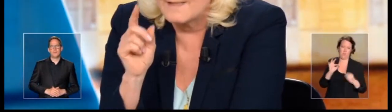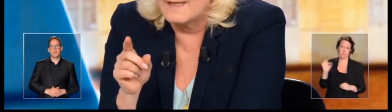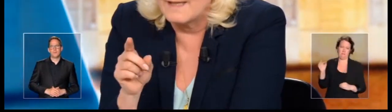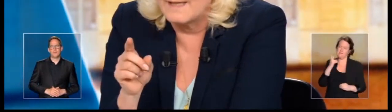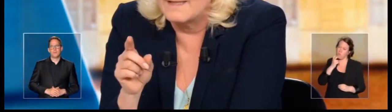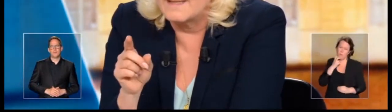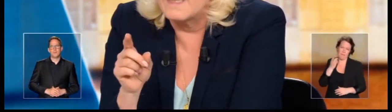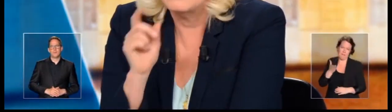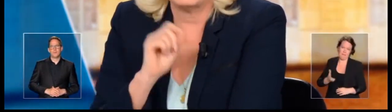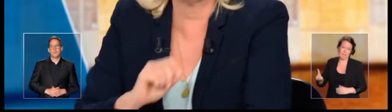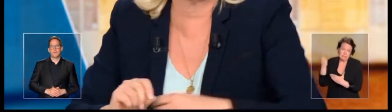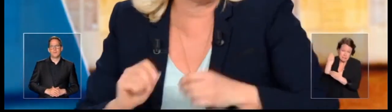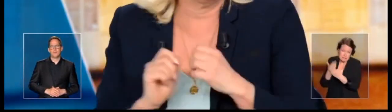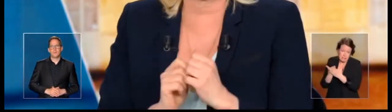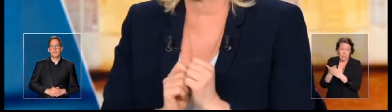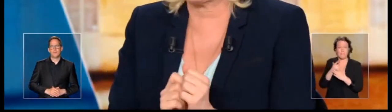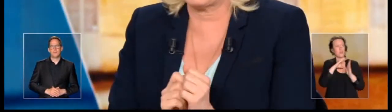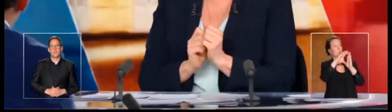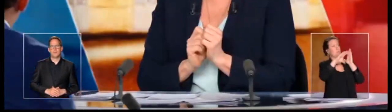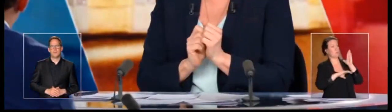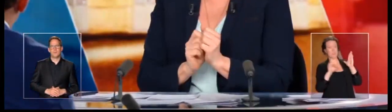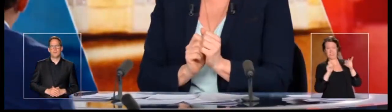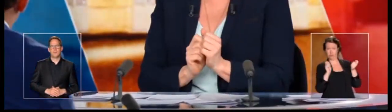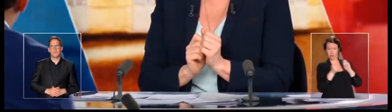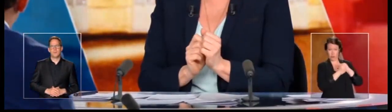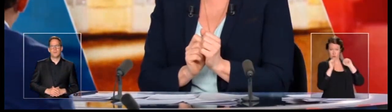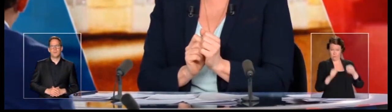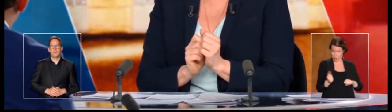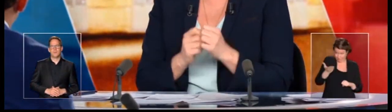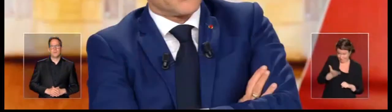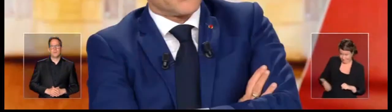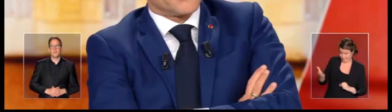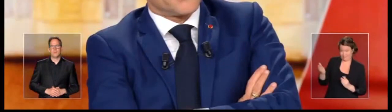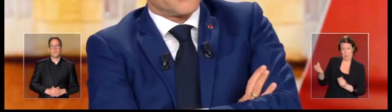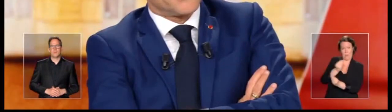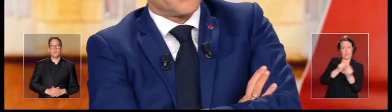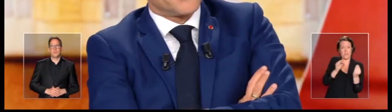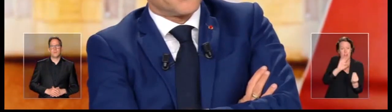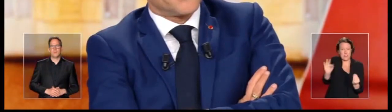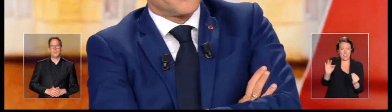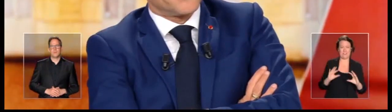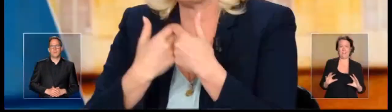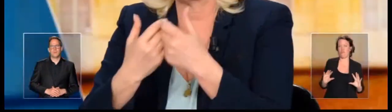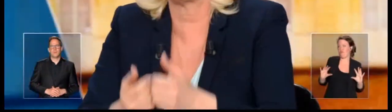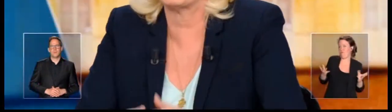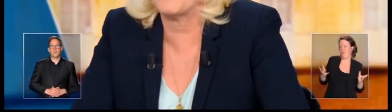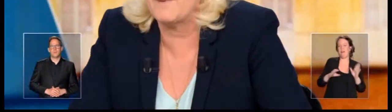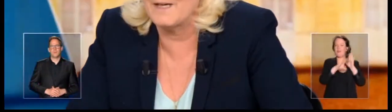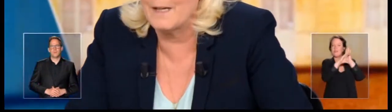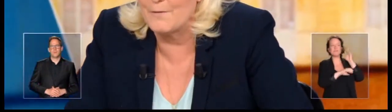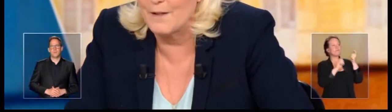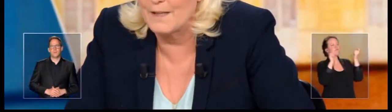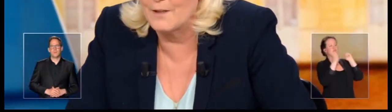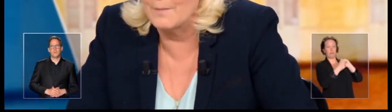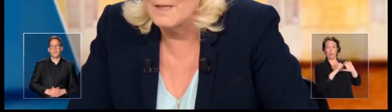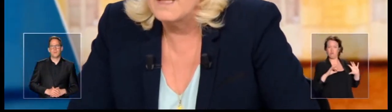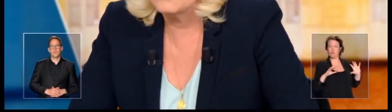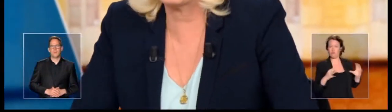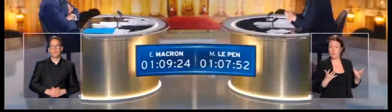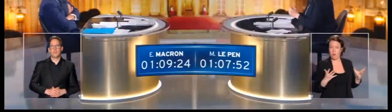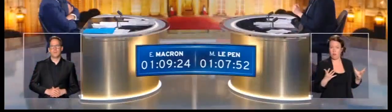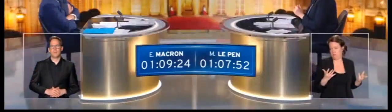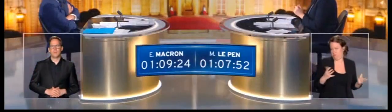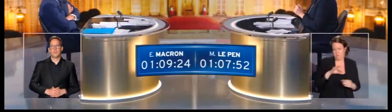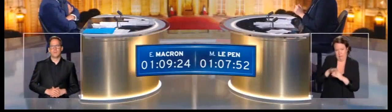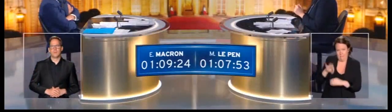changer. C'est ça la réalité. Et donc, comment changer la Constitution par faire changer la Constitution par le peuple, si ça n'est pas par un référendum